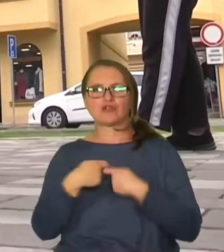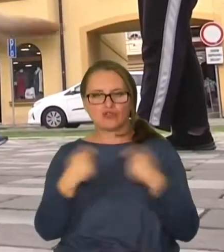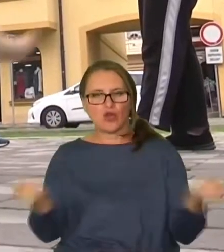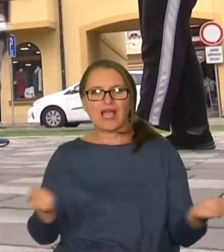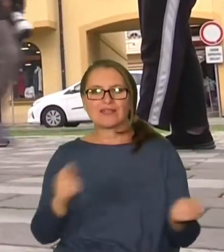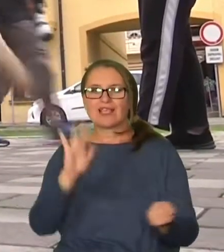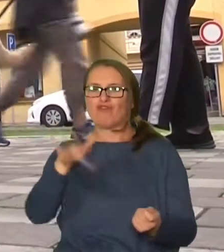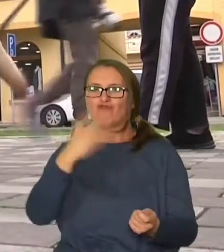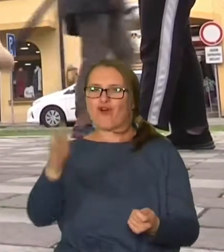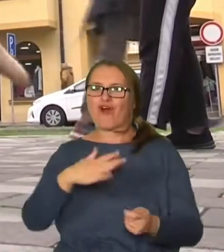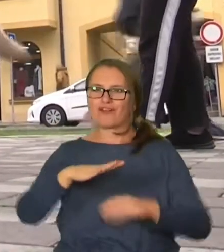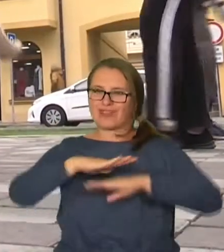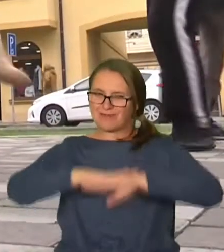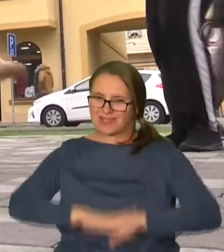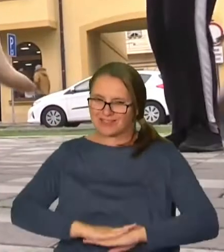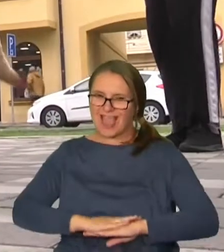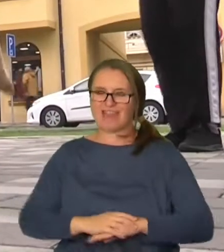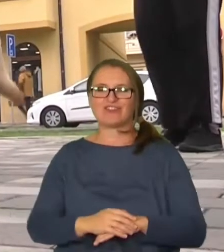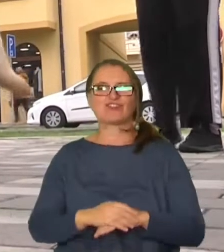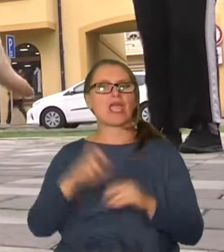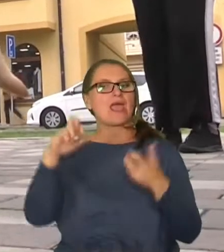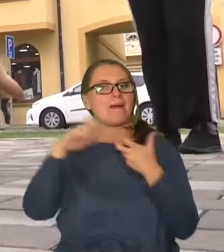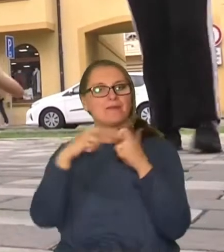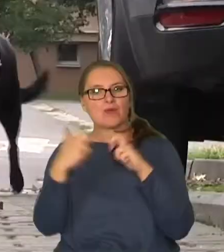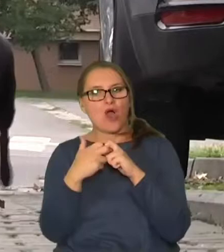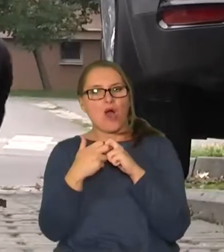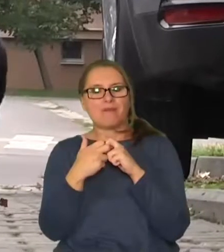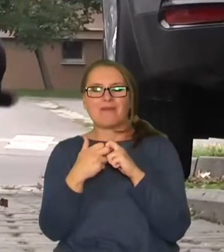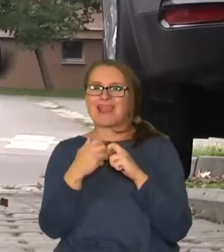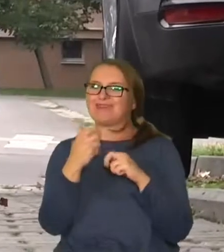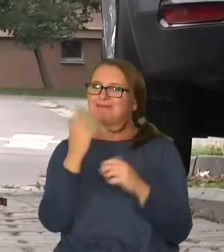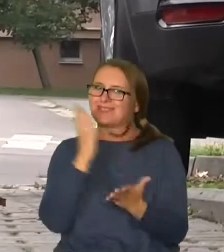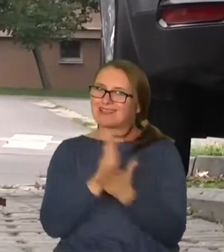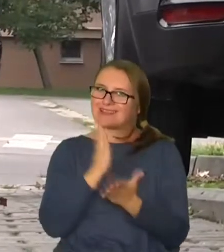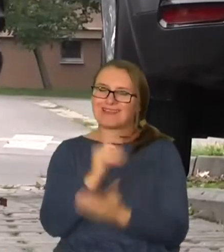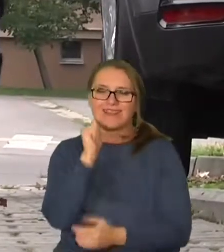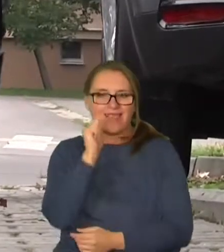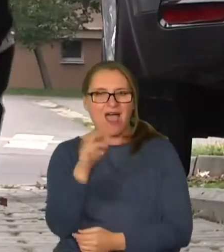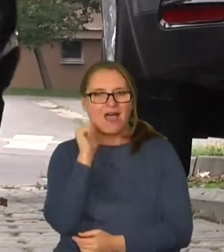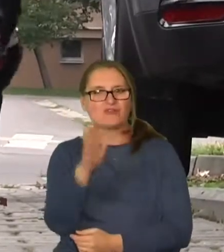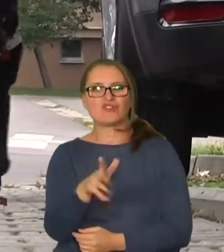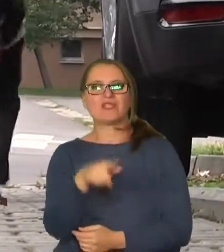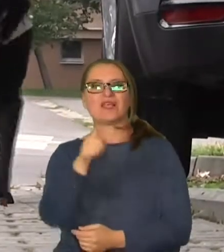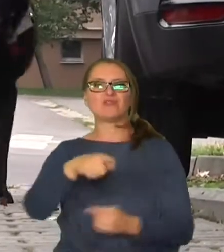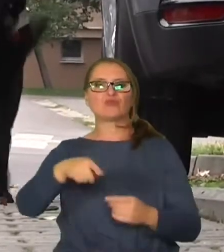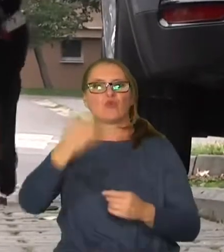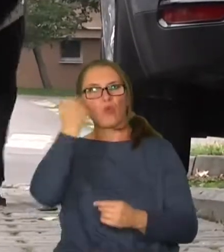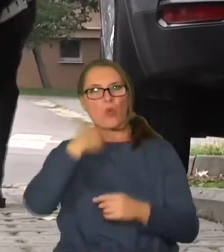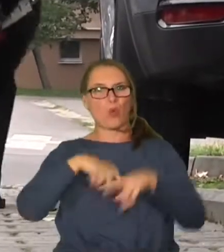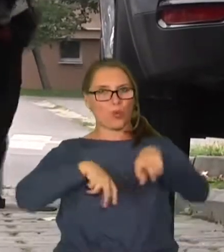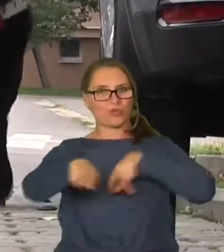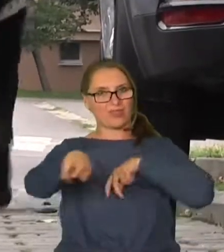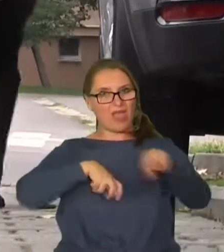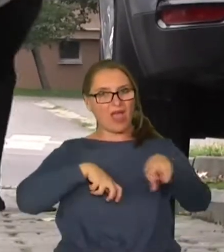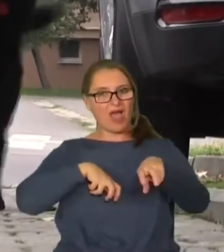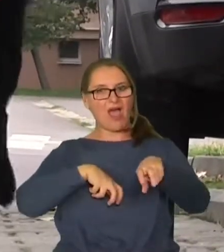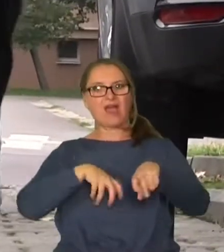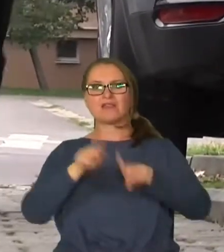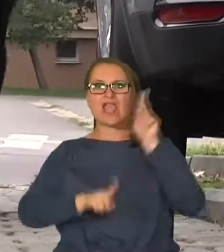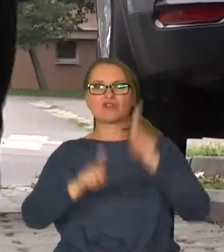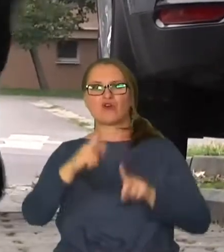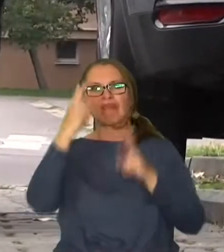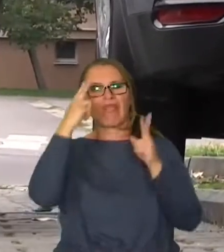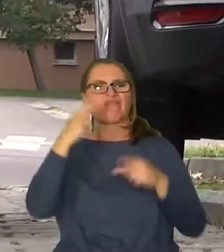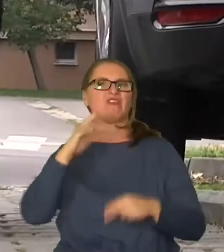voľné miesto na lavičke. Problém, s ktorým sa však denne obaja stretávajú, sú okoloidúci. Niektorí sú k nevidiacim